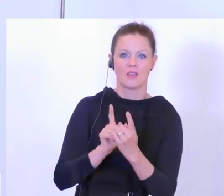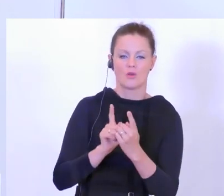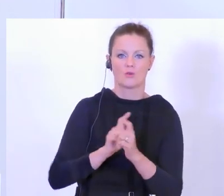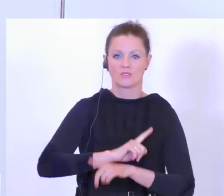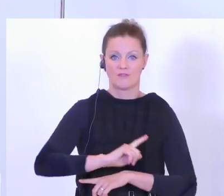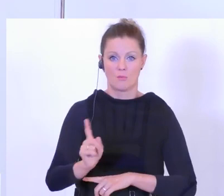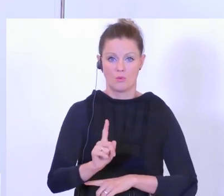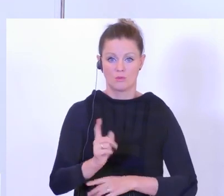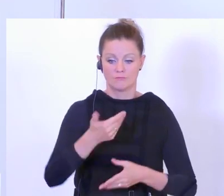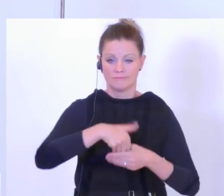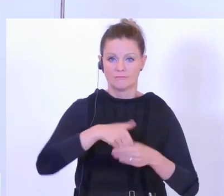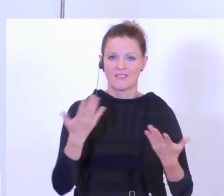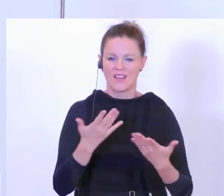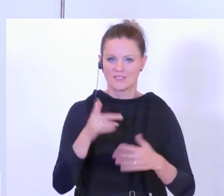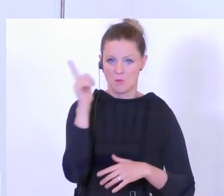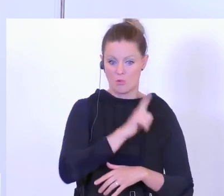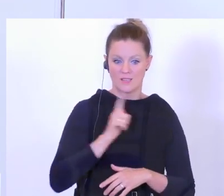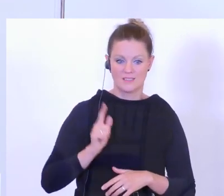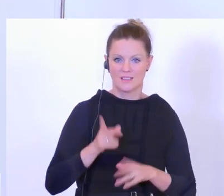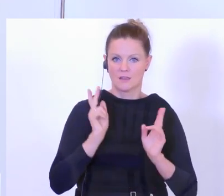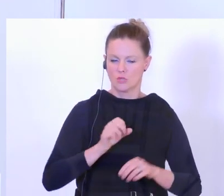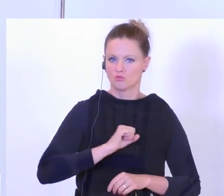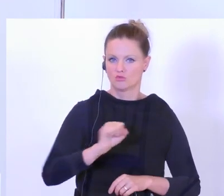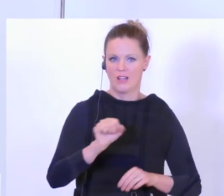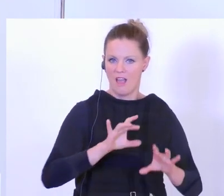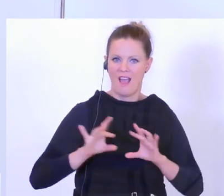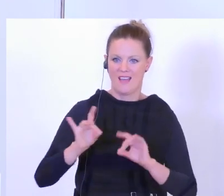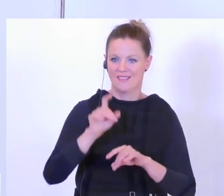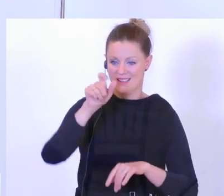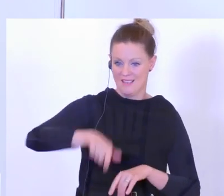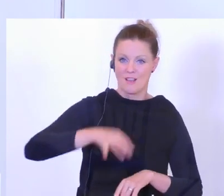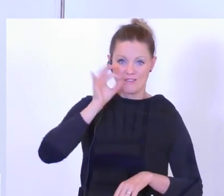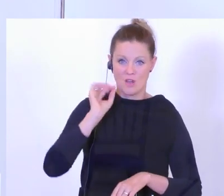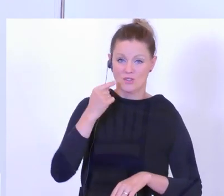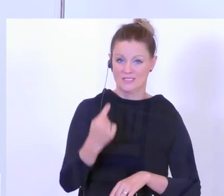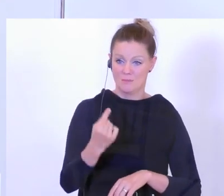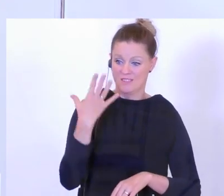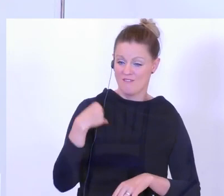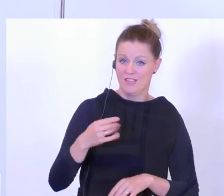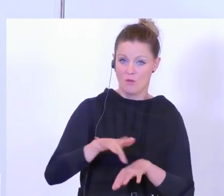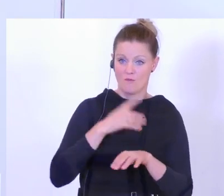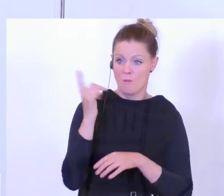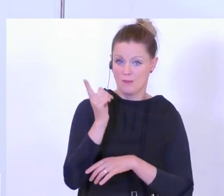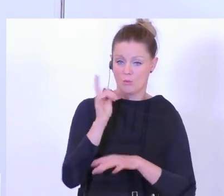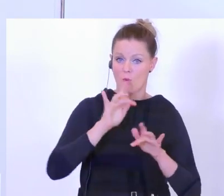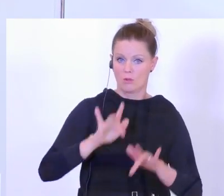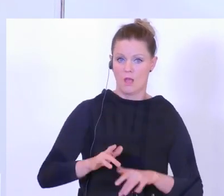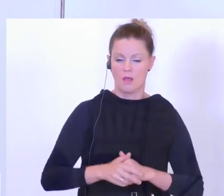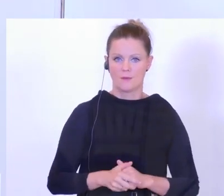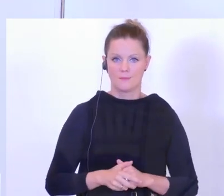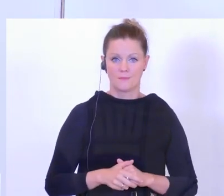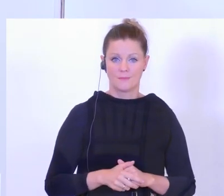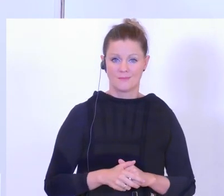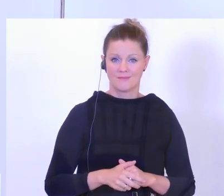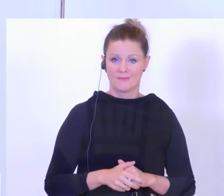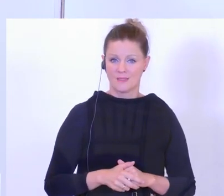Das lässt zu, dass die Polizei rasch handeln kann, wenn die Frau die betroffene Person sich wieder bedroht fühlt. Sollte es nicht